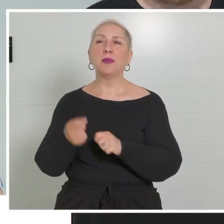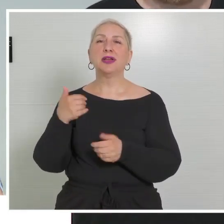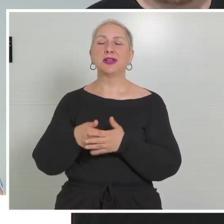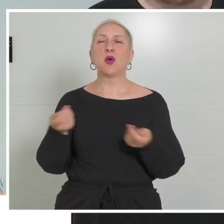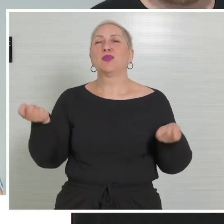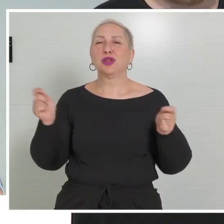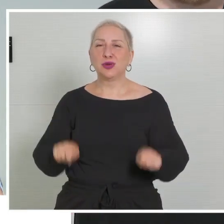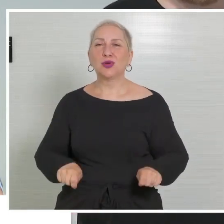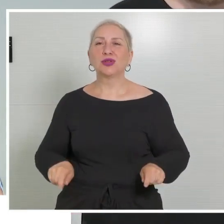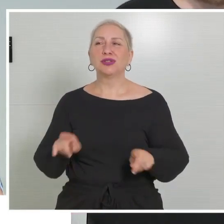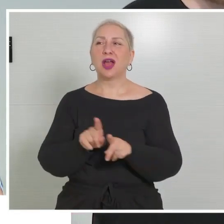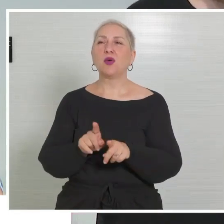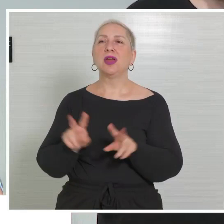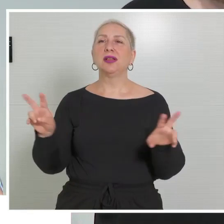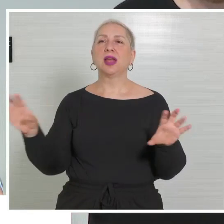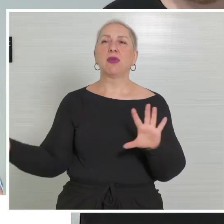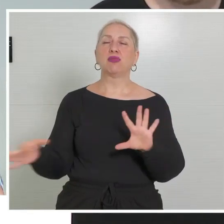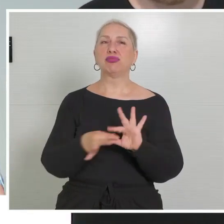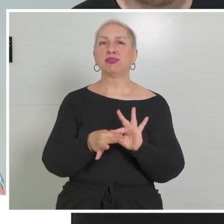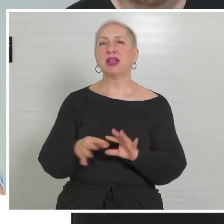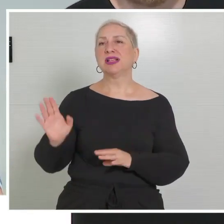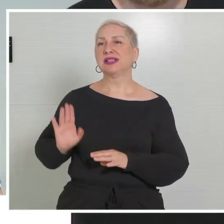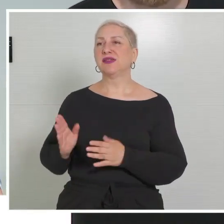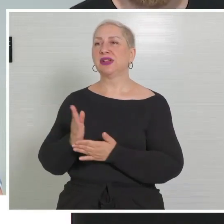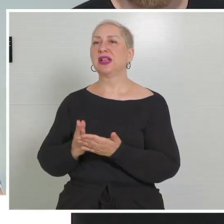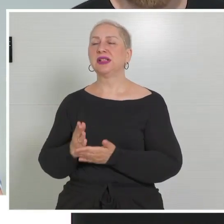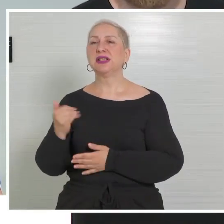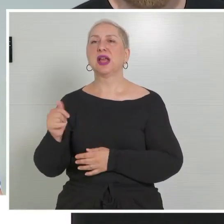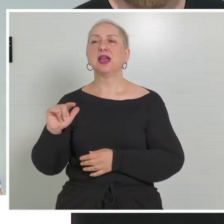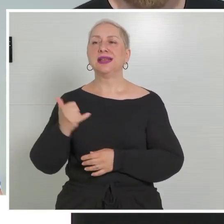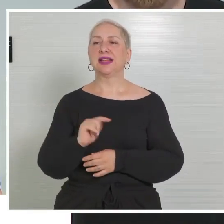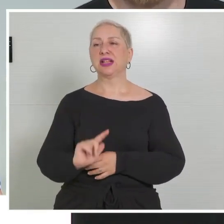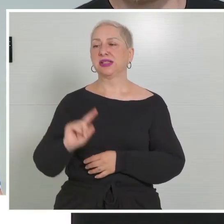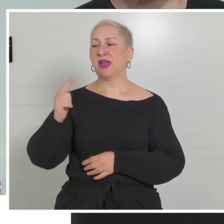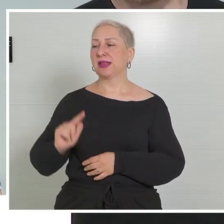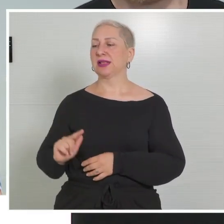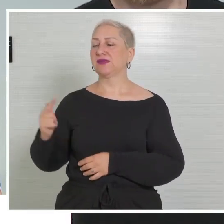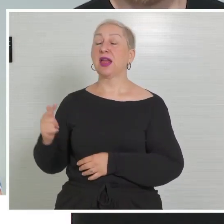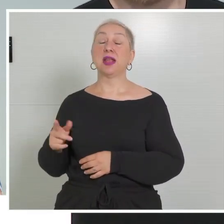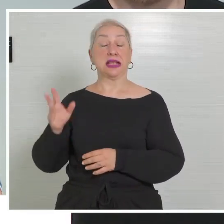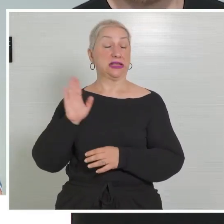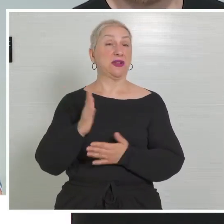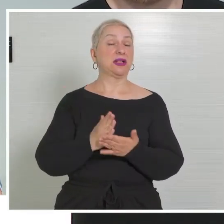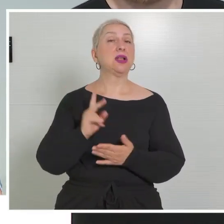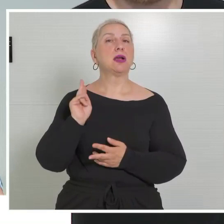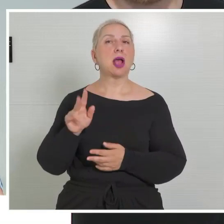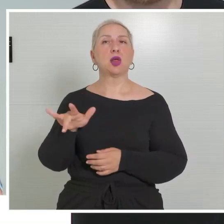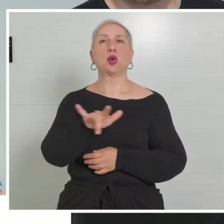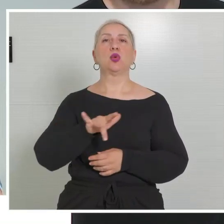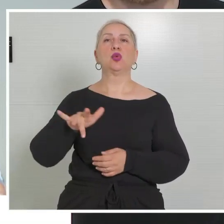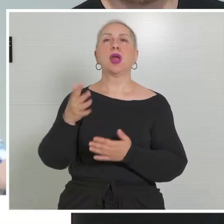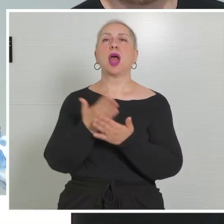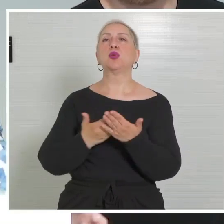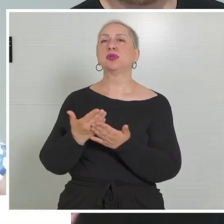das Thema Zivildienst. Denn es wird für beinahe jeden zweiten Zivildiener jetzt auch die Möglichkeit geben, eine Grundausbildung in der